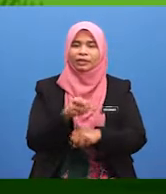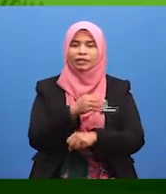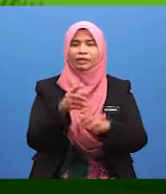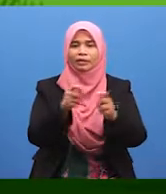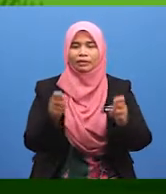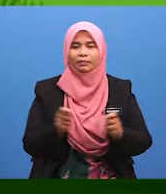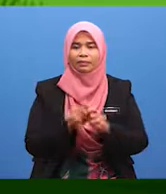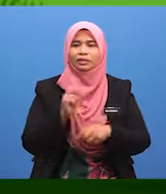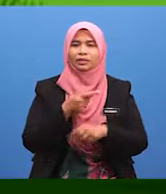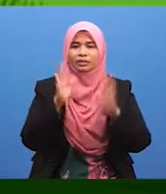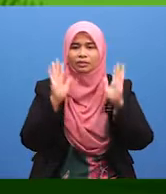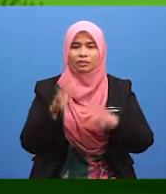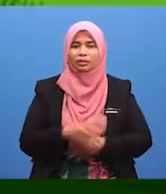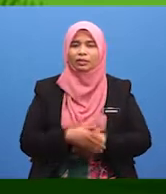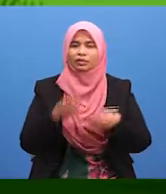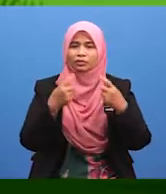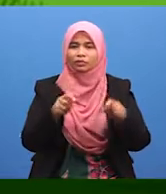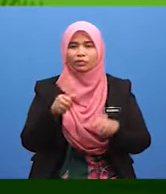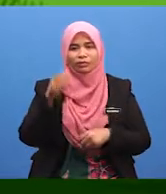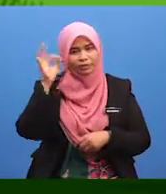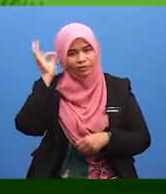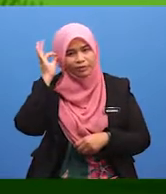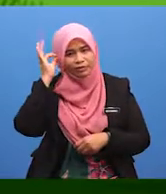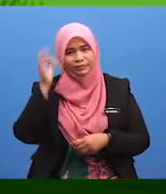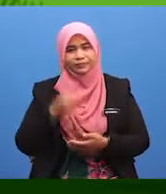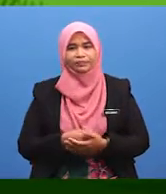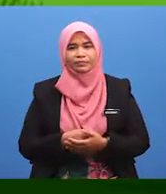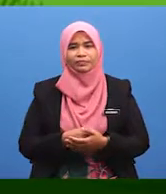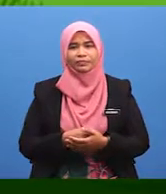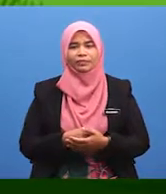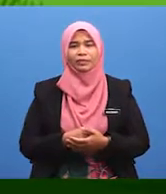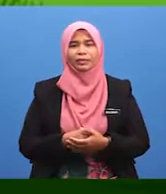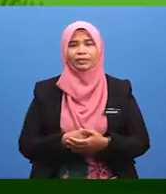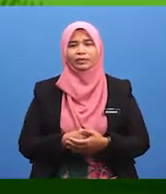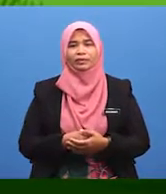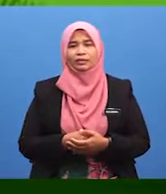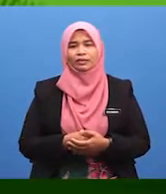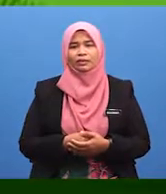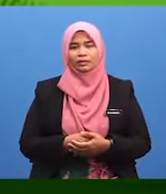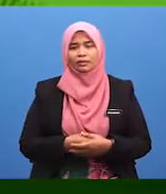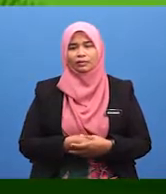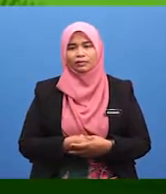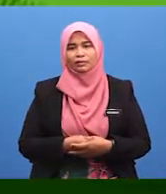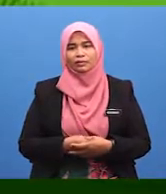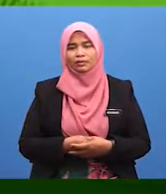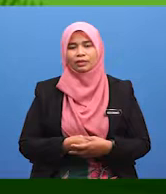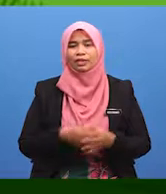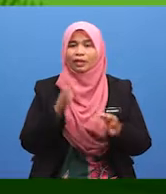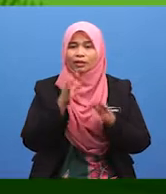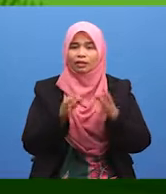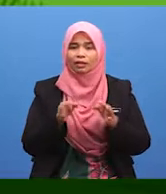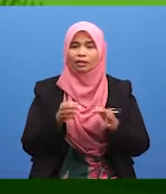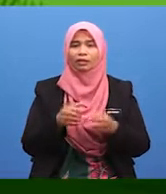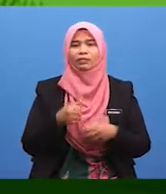tempat kita menunaikan solat. Cuba kamu bayangkan bayangkan di benak fikiran kita.